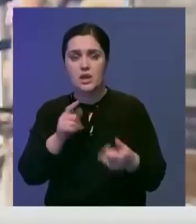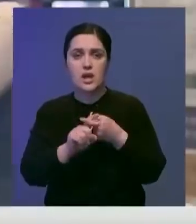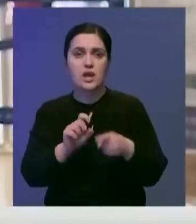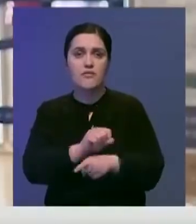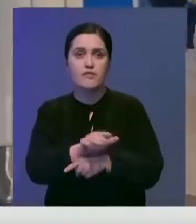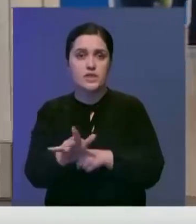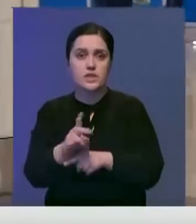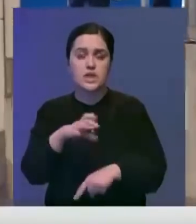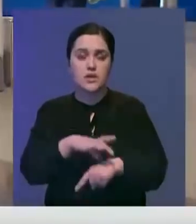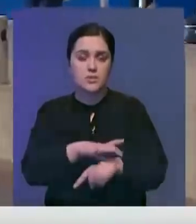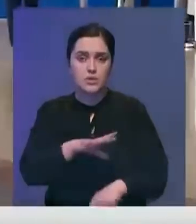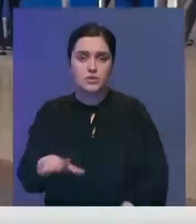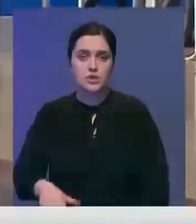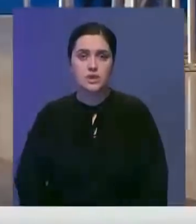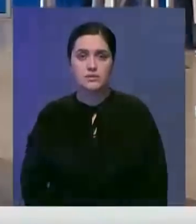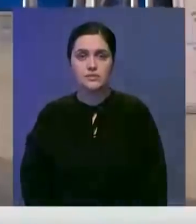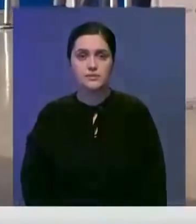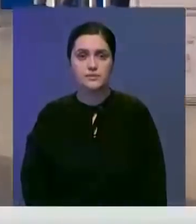коронавирус не обнаружили.